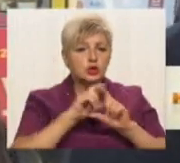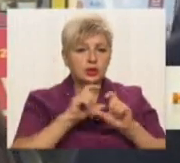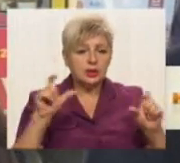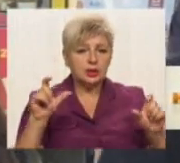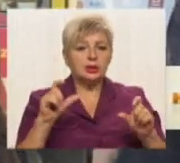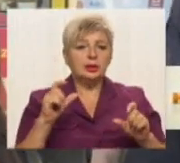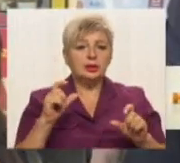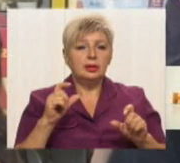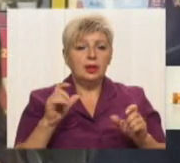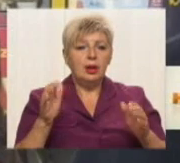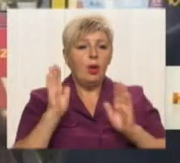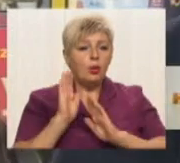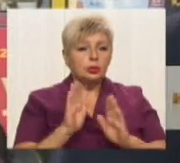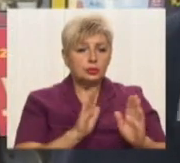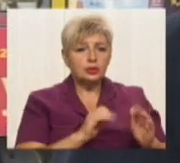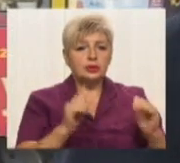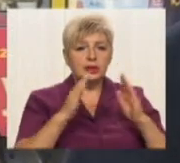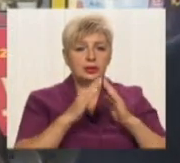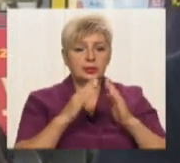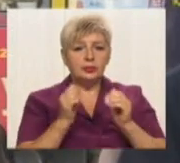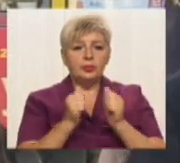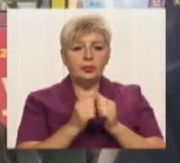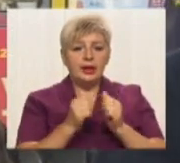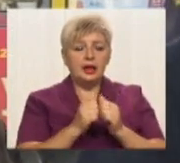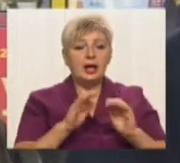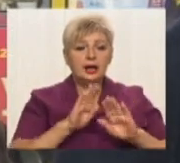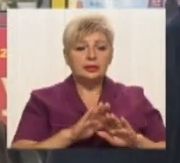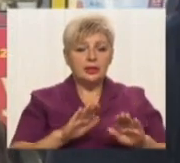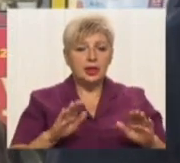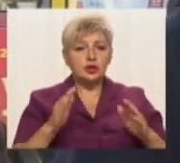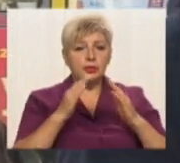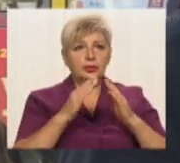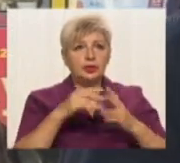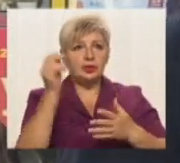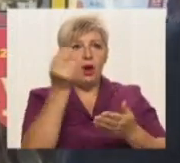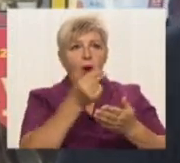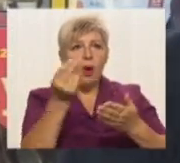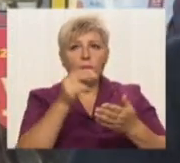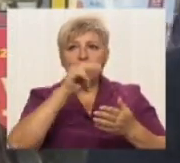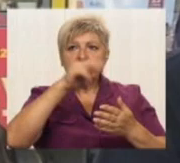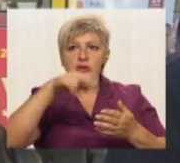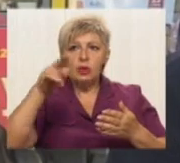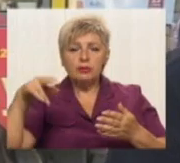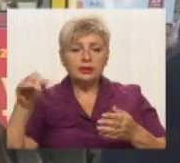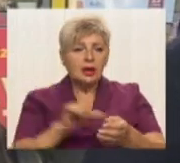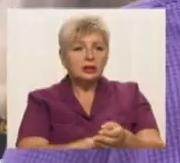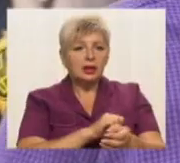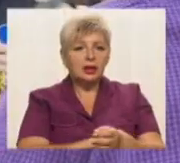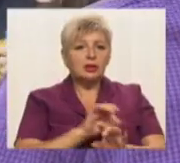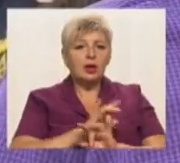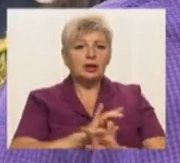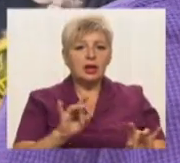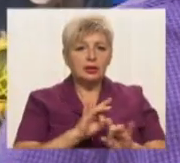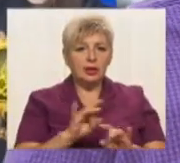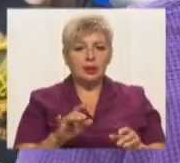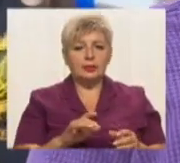гуртожитків, домів біля дитячих будинків з обрисовані наркорекламою, інтернет-рекламою. Ми